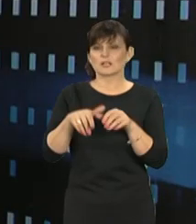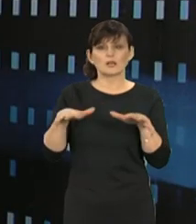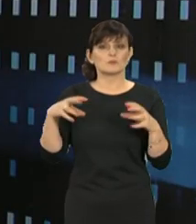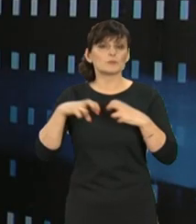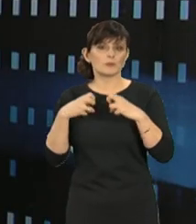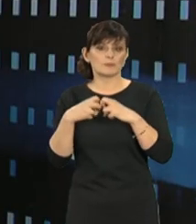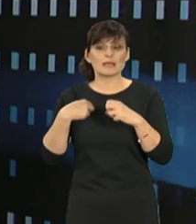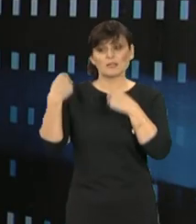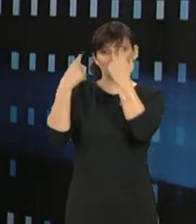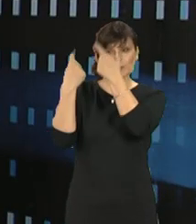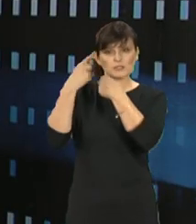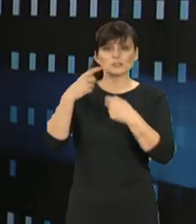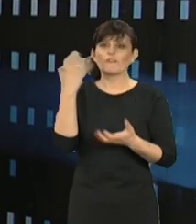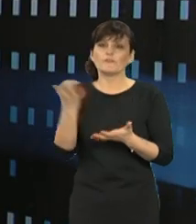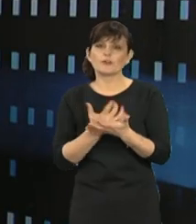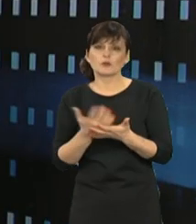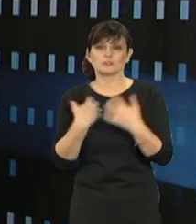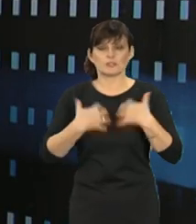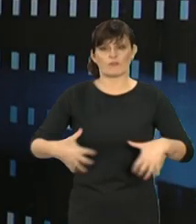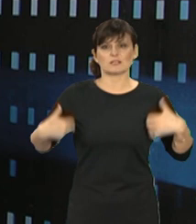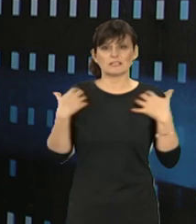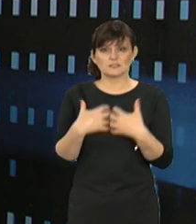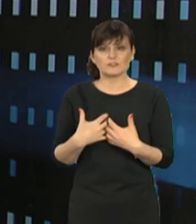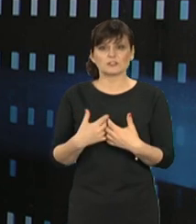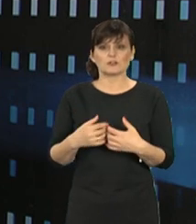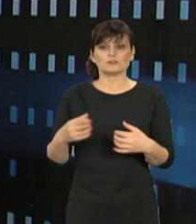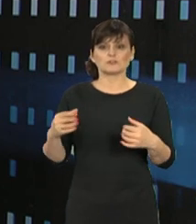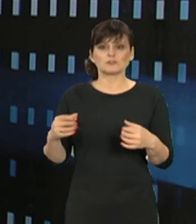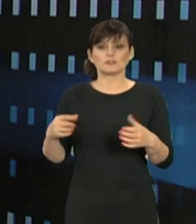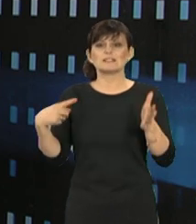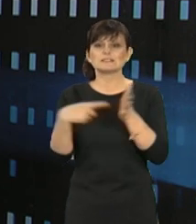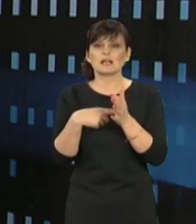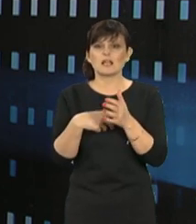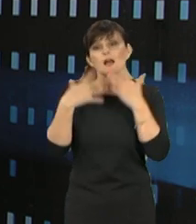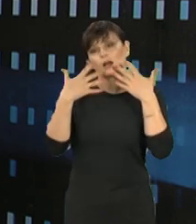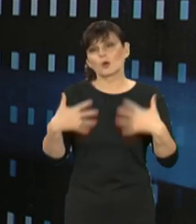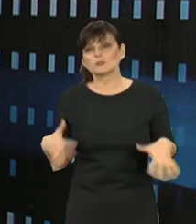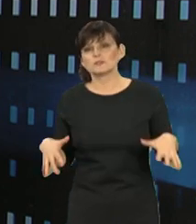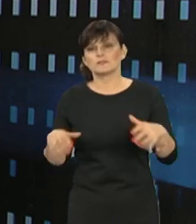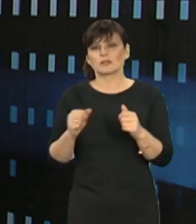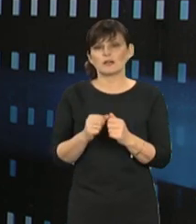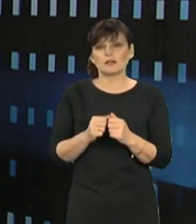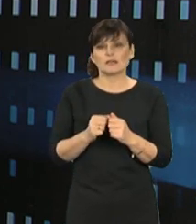Osobiście uważam, że tutaj wykorzystywanie zwierząt w celach rozrywkowych